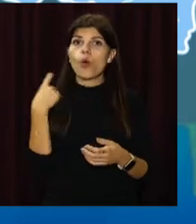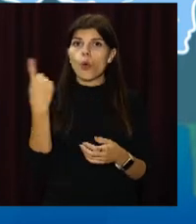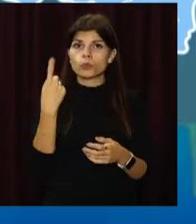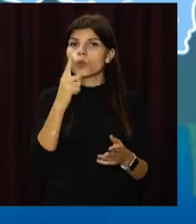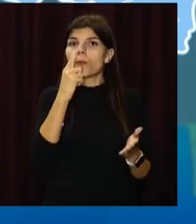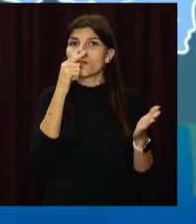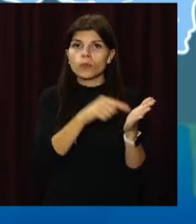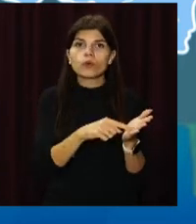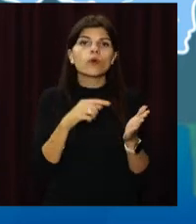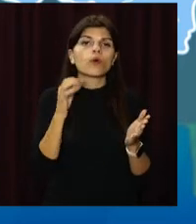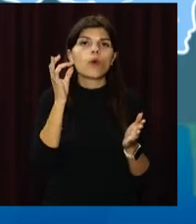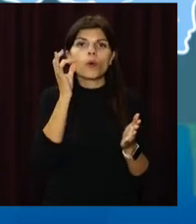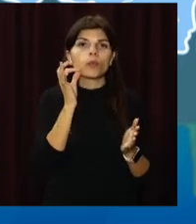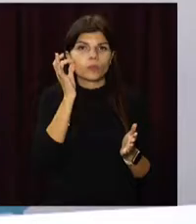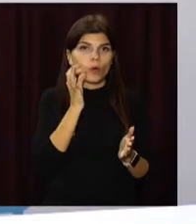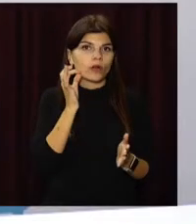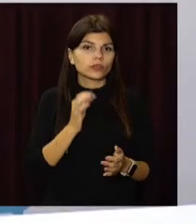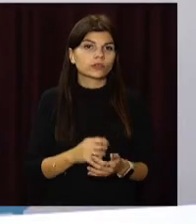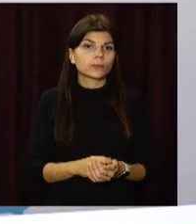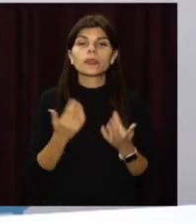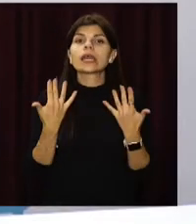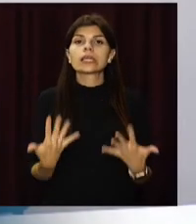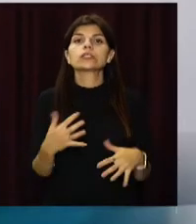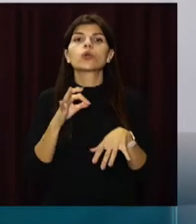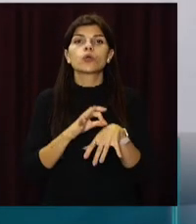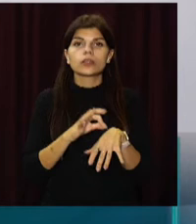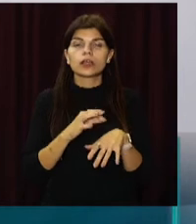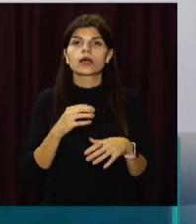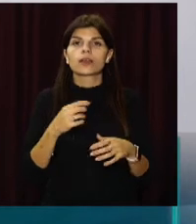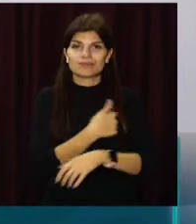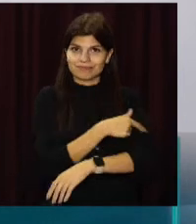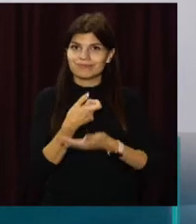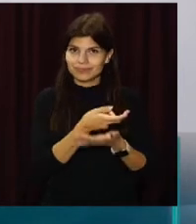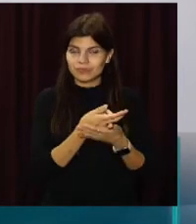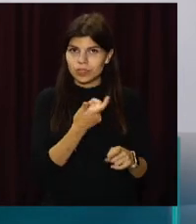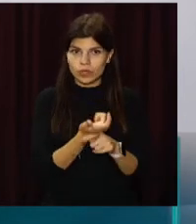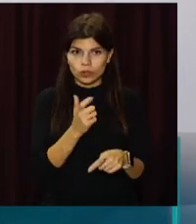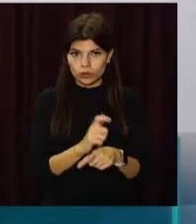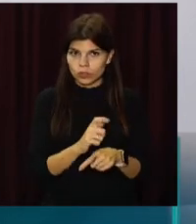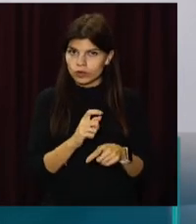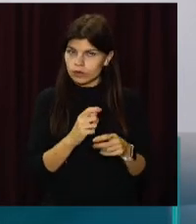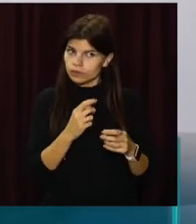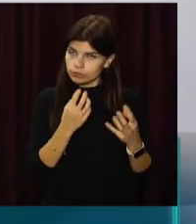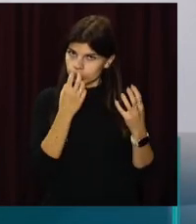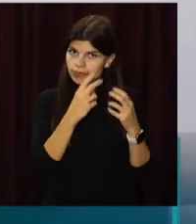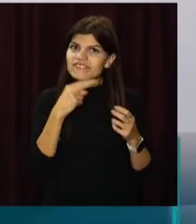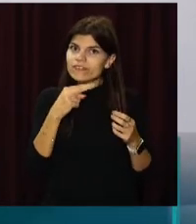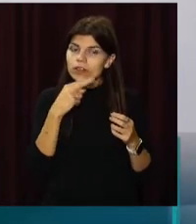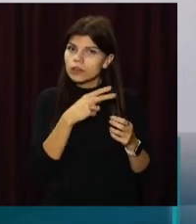до помаранчевої зони карантину. Кількість людей серед госпіталізованих – це дуже важливо.